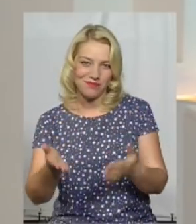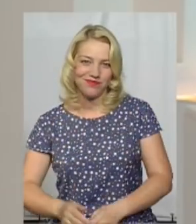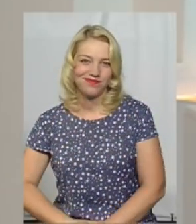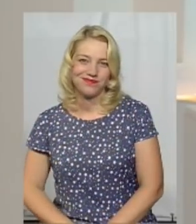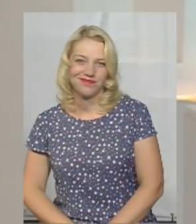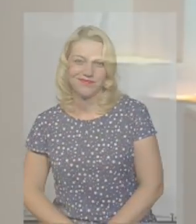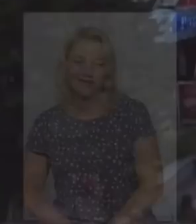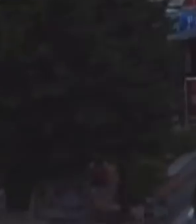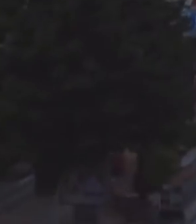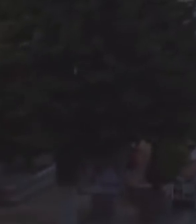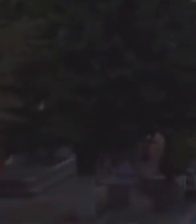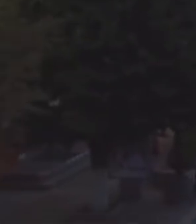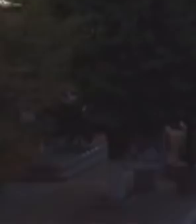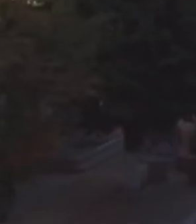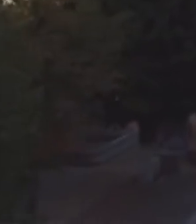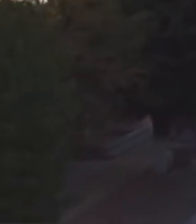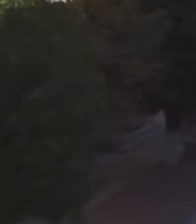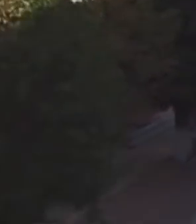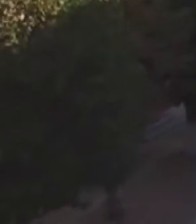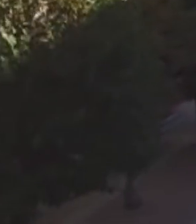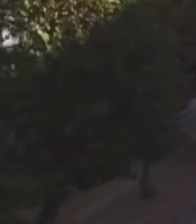Дякую